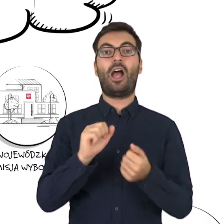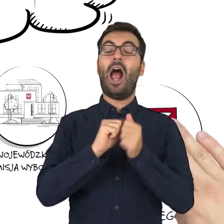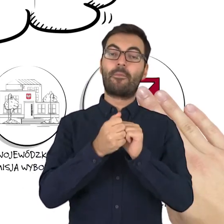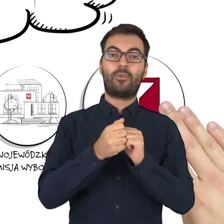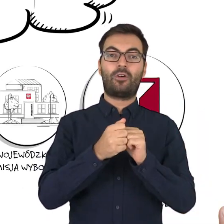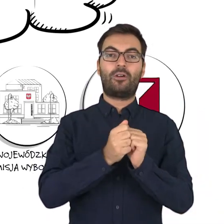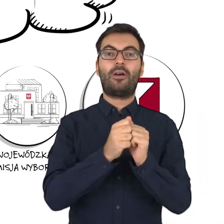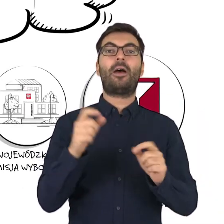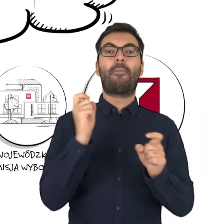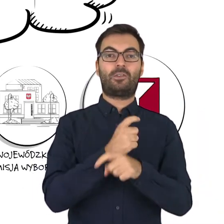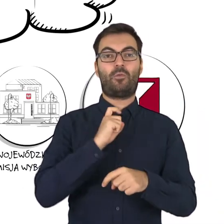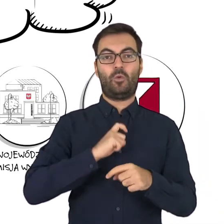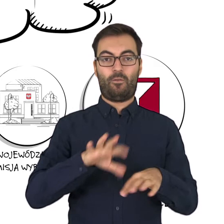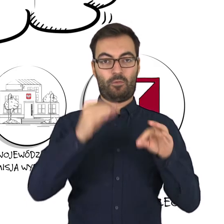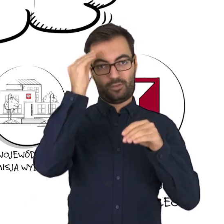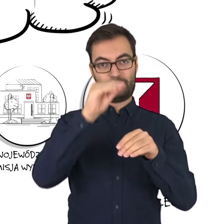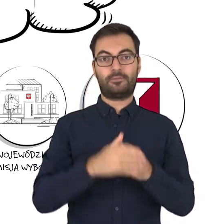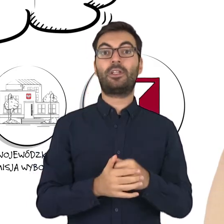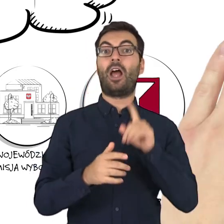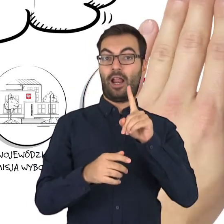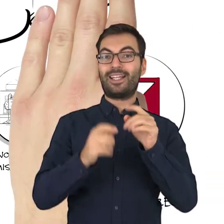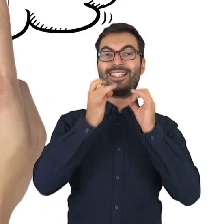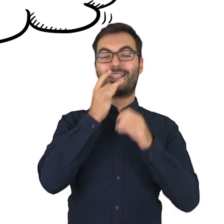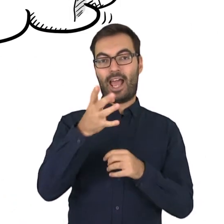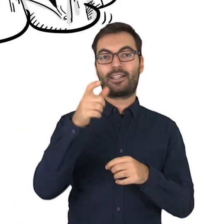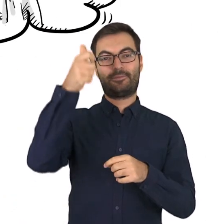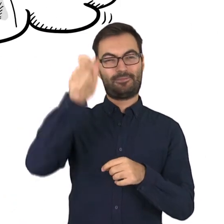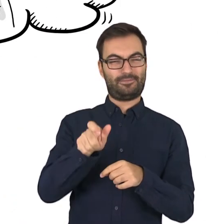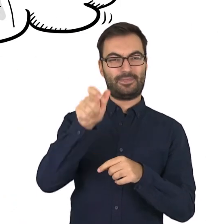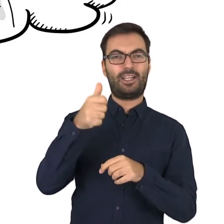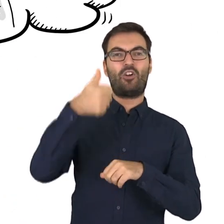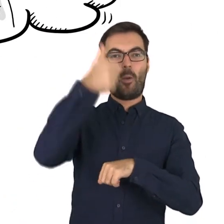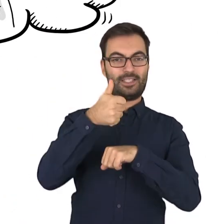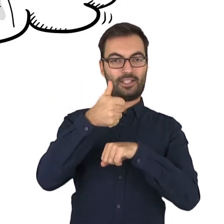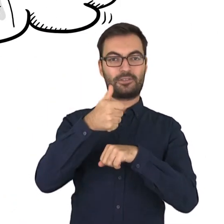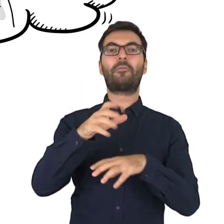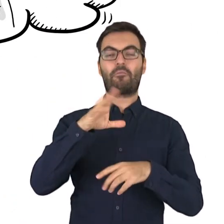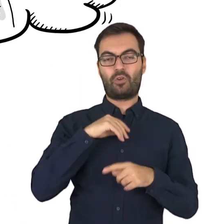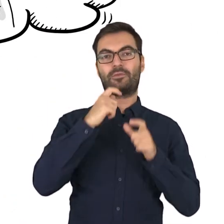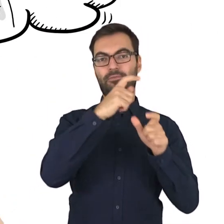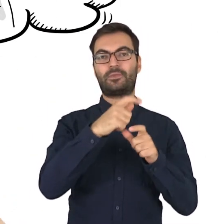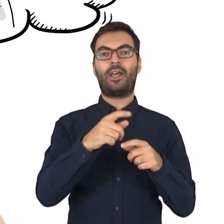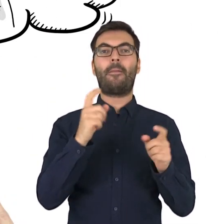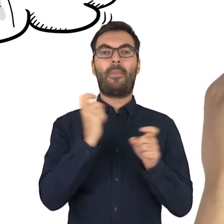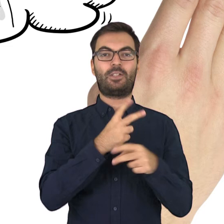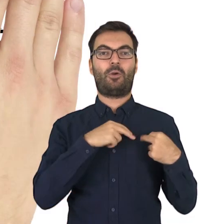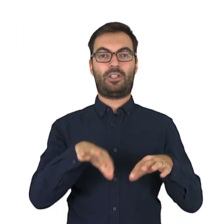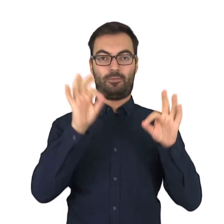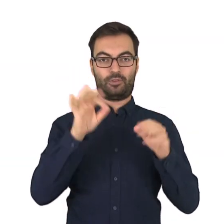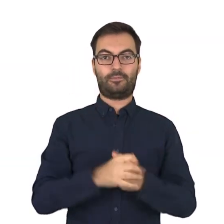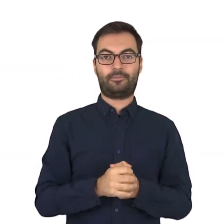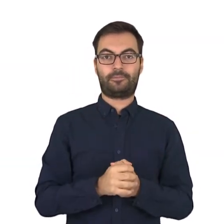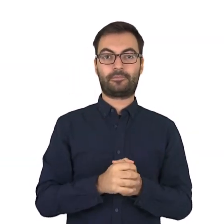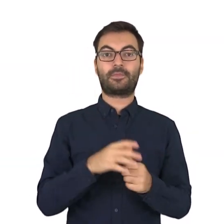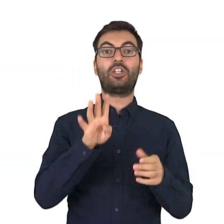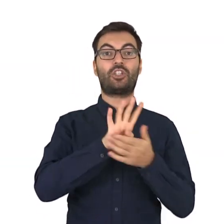albo delegaturę Krajowego Biura Wyborczego. Natomiast skargi na działanie komisarza wyborczego można kierować do Państwowej Komisji